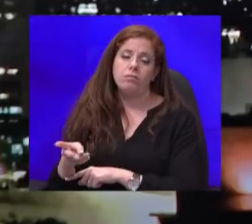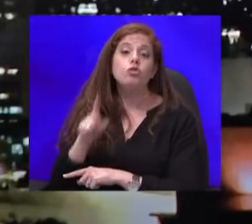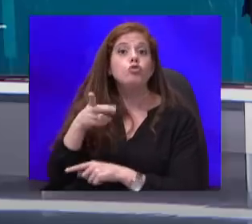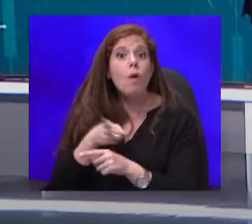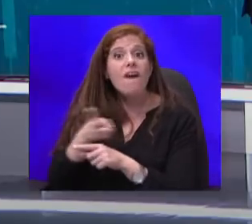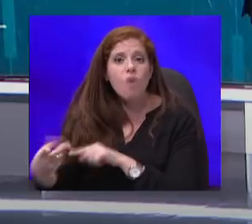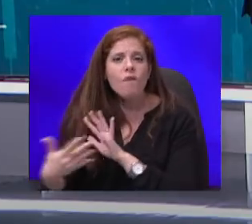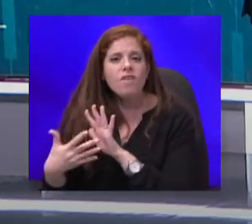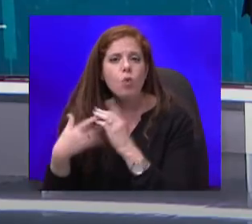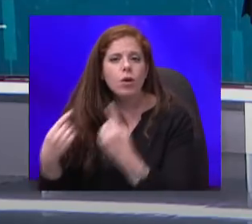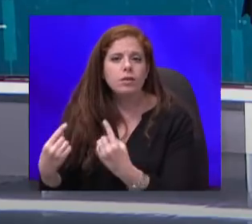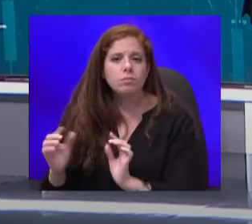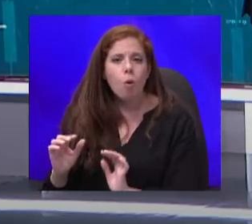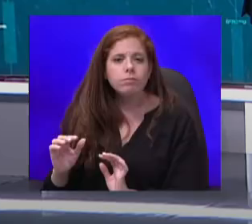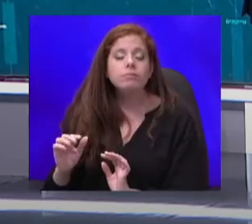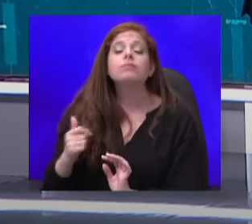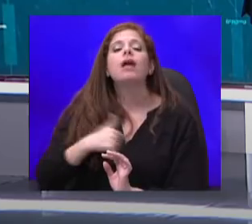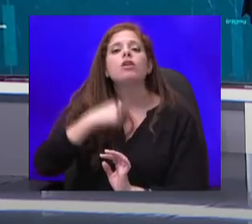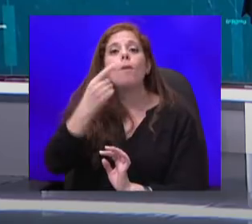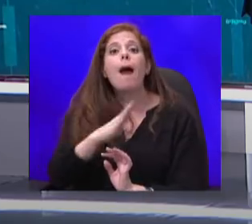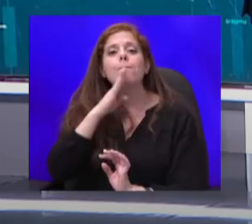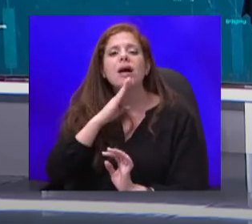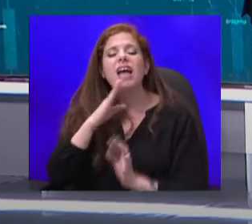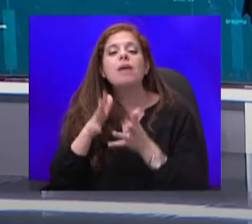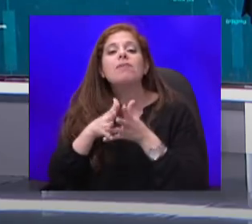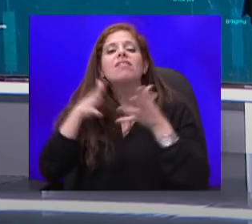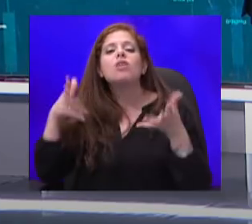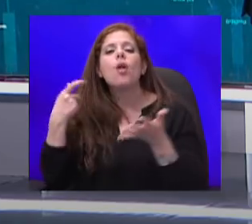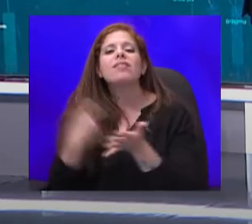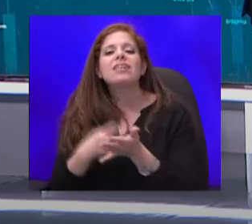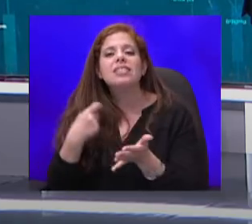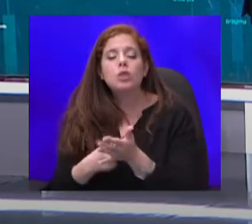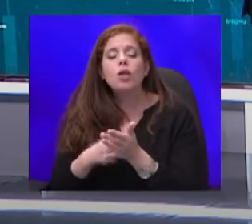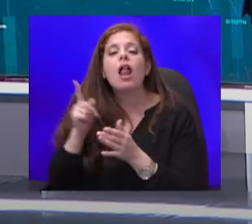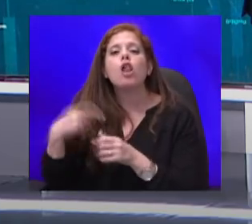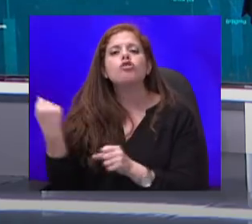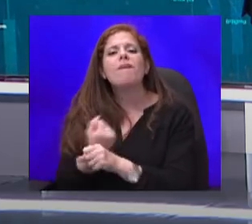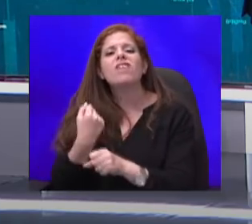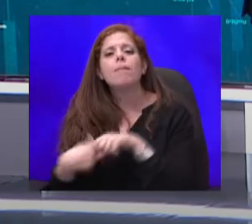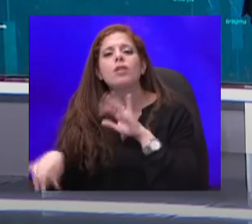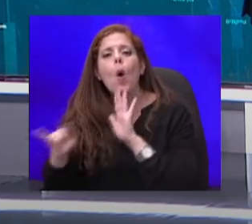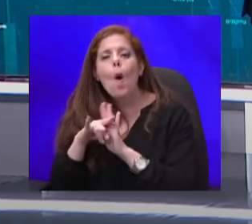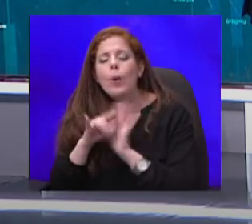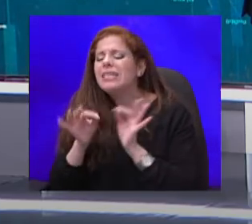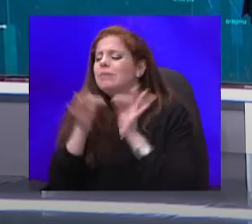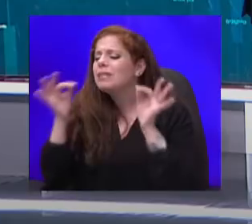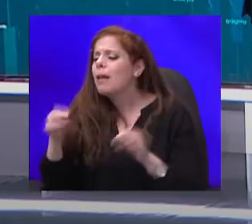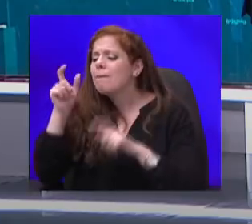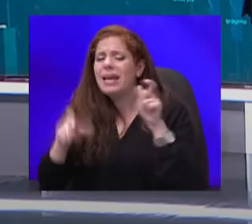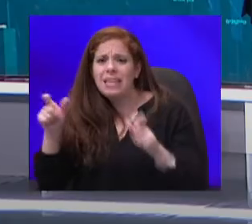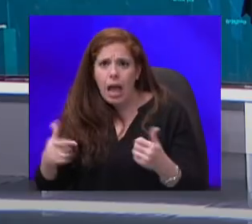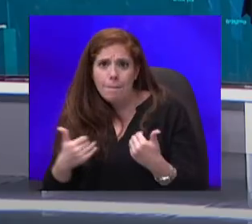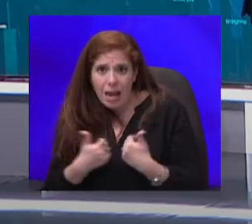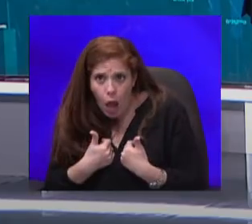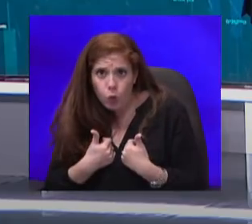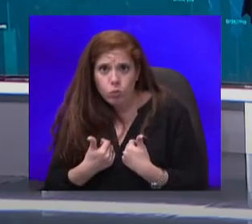הבעיה שאם יגדיל אותה כנסות על אלה שמפעירים את החוק, זה מתחיל מהאזרחים, אנחנו, שאנחנו הולכים לא תמיד עם המסרחה